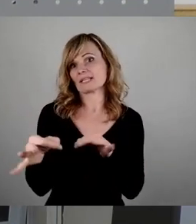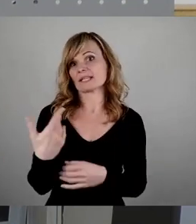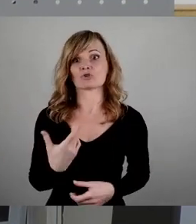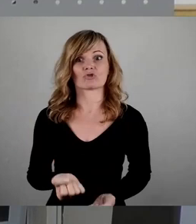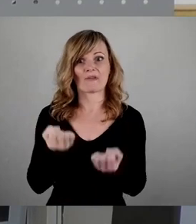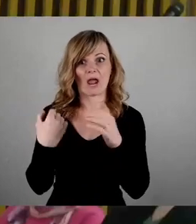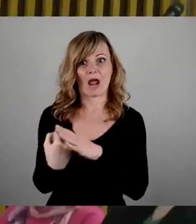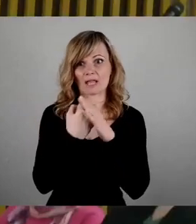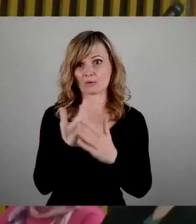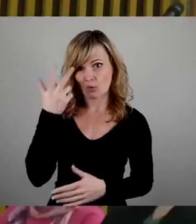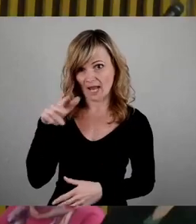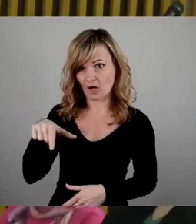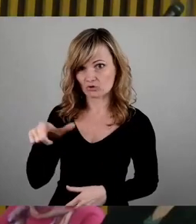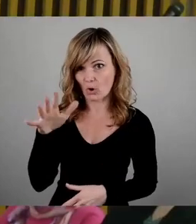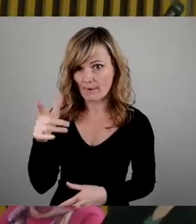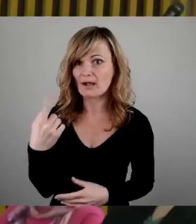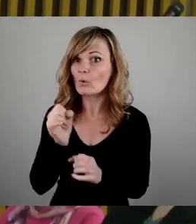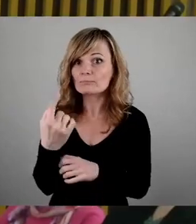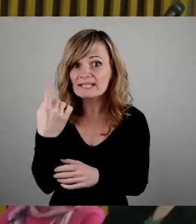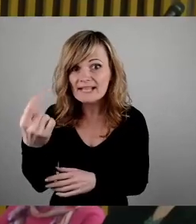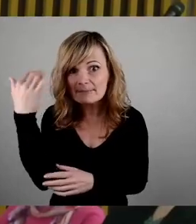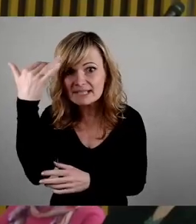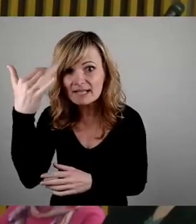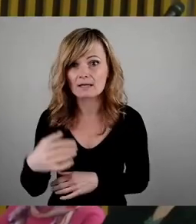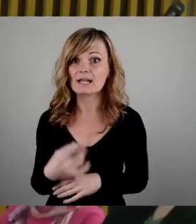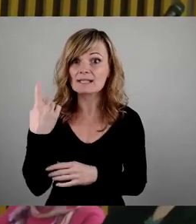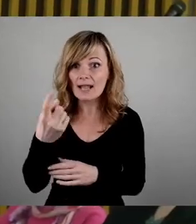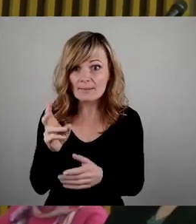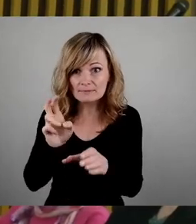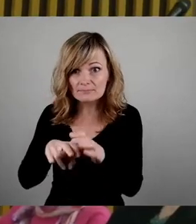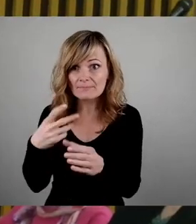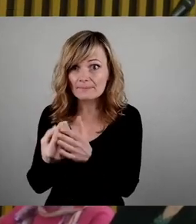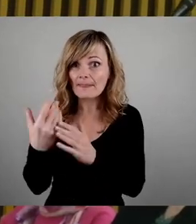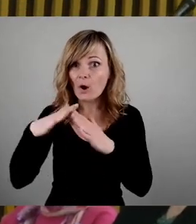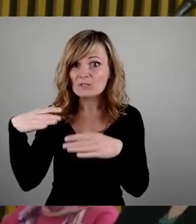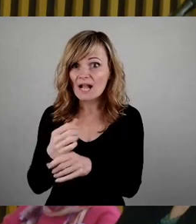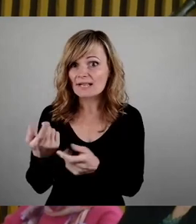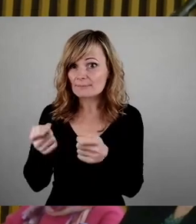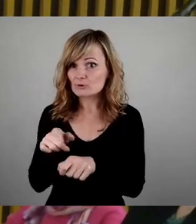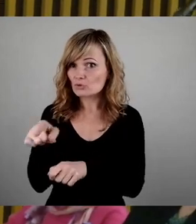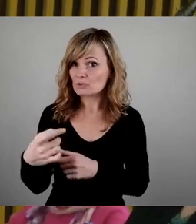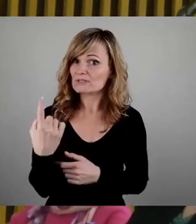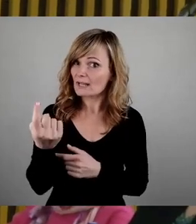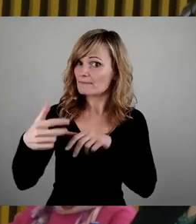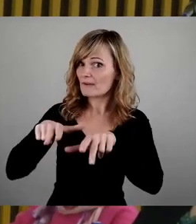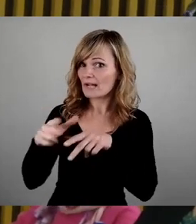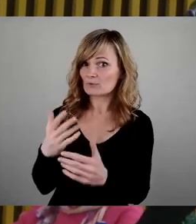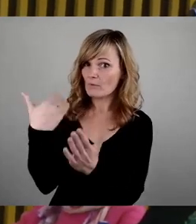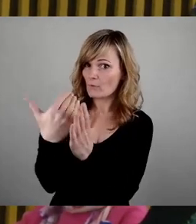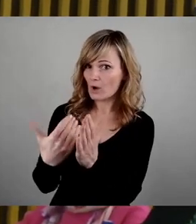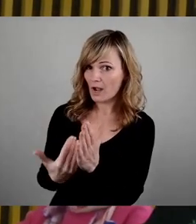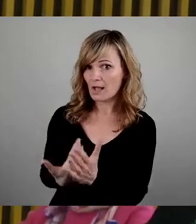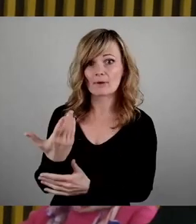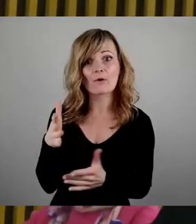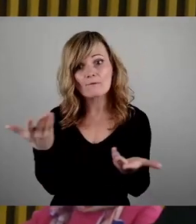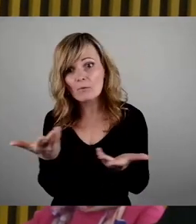Warum machen Sie sich nicht selbst Gedanken? Sie gehören doch dem Organ an, das den Haushalt beschließt. Sie geben der Verwaltung doch vor, wo welche